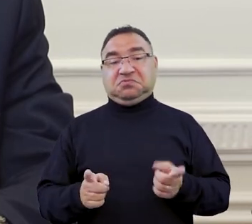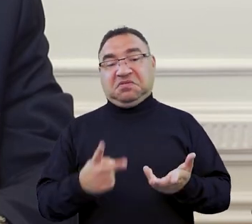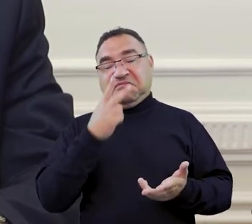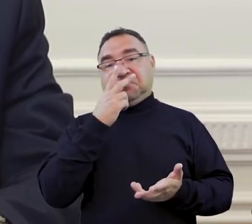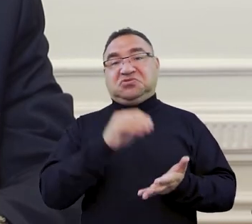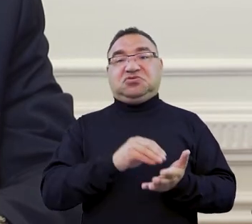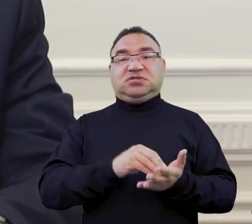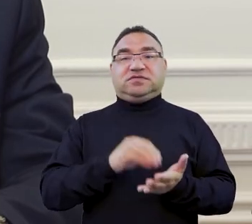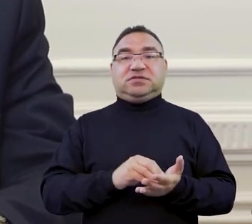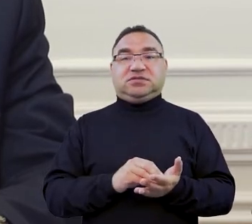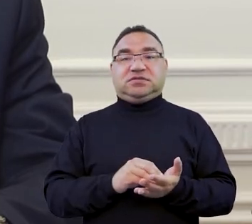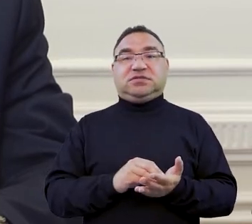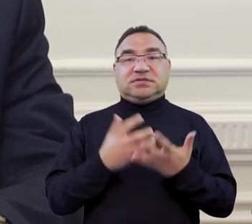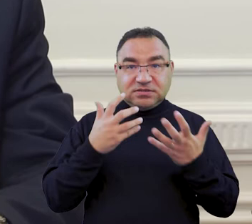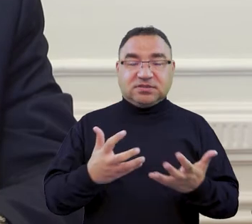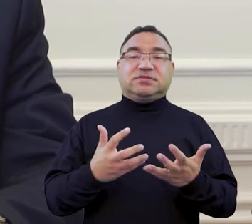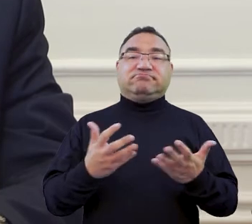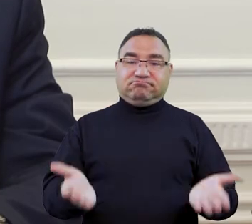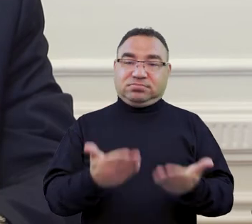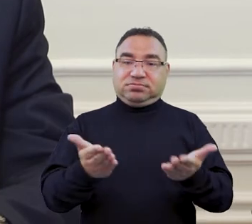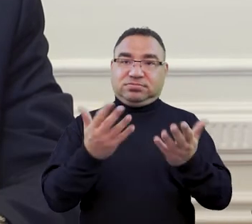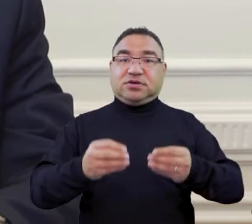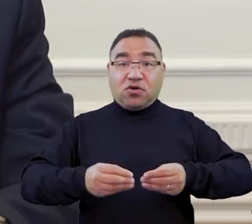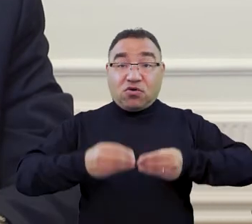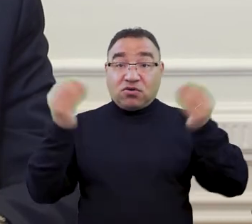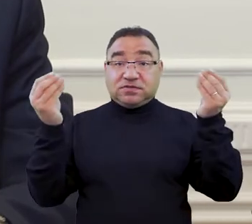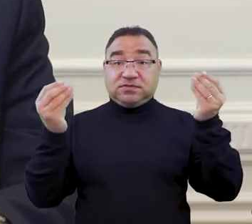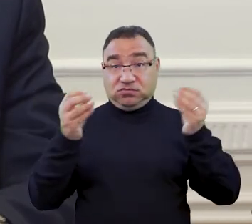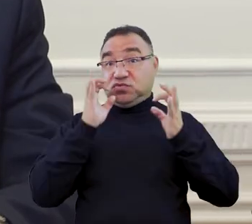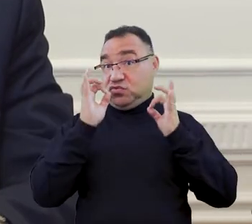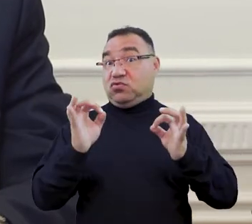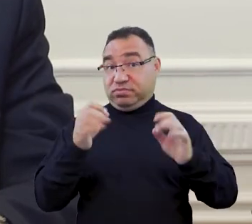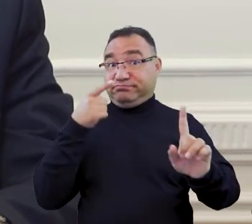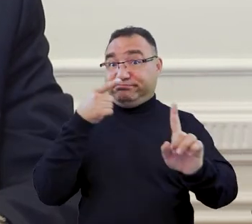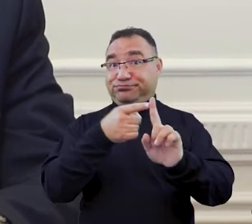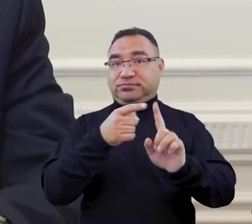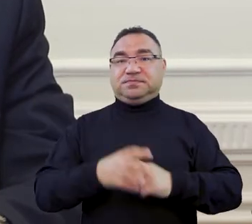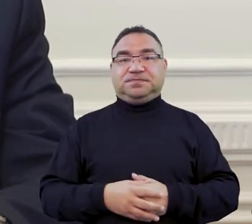takie doświadczenie, które musimy wzmacniać i rozwijać, bo to jest dobry kierunek.